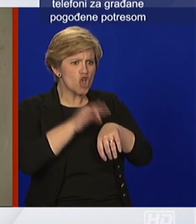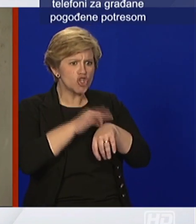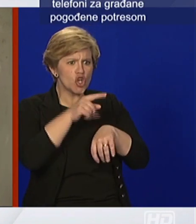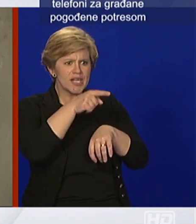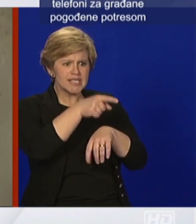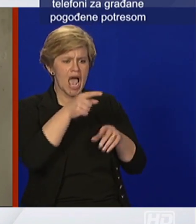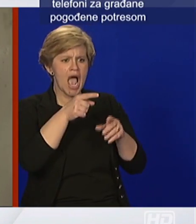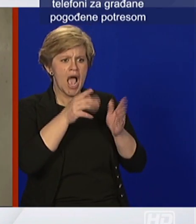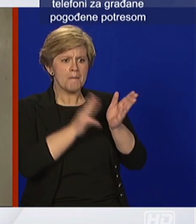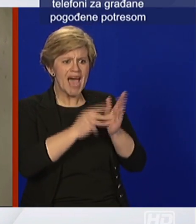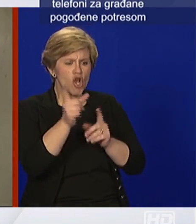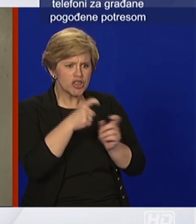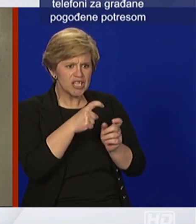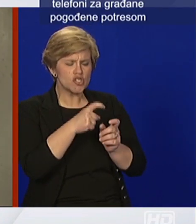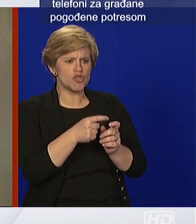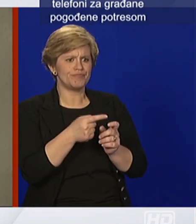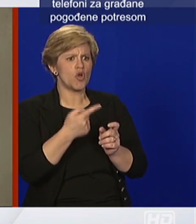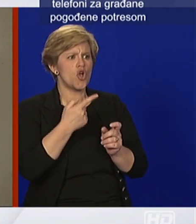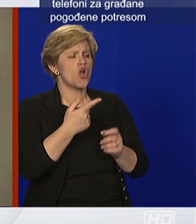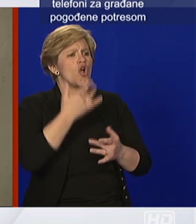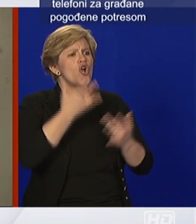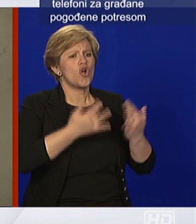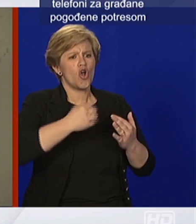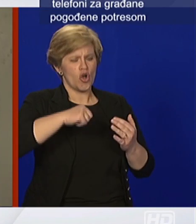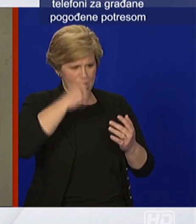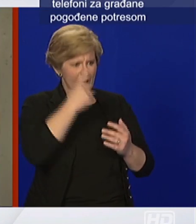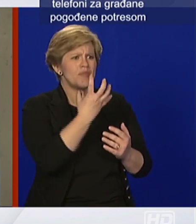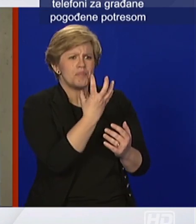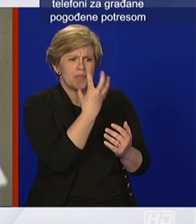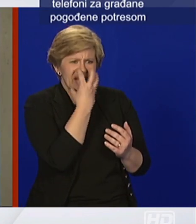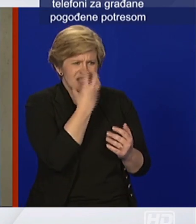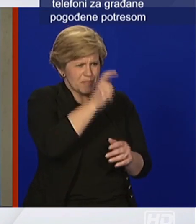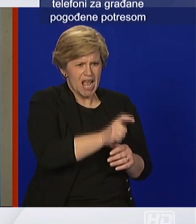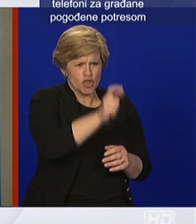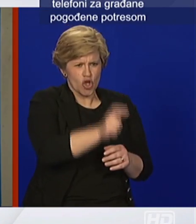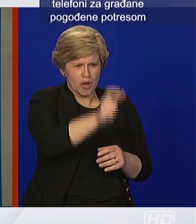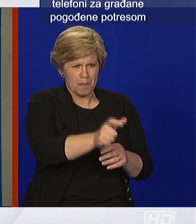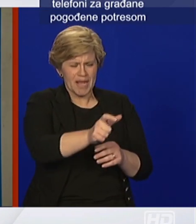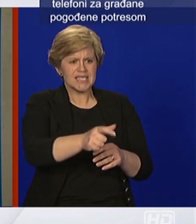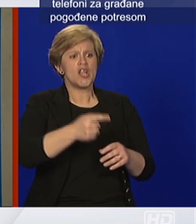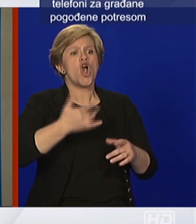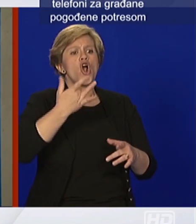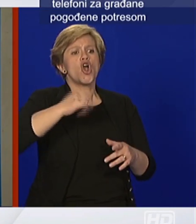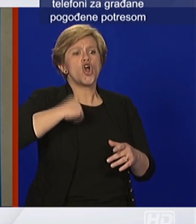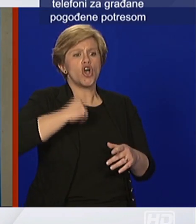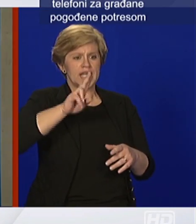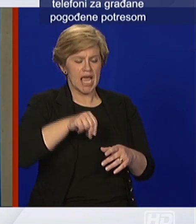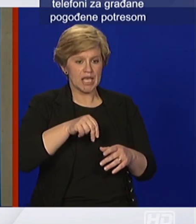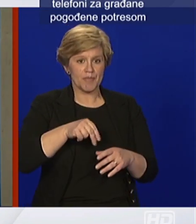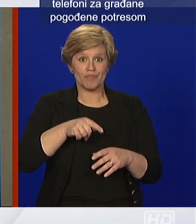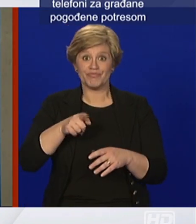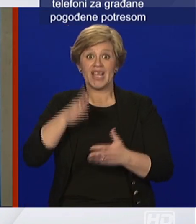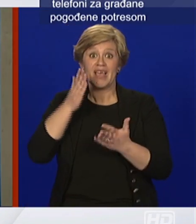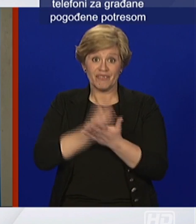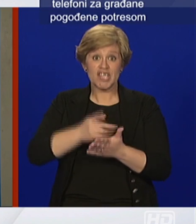koje su dobi pacijente na respiratoru ako se može znati to je evo rekao gospodin ministar